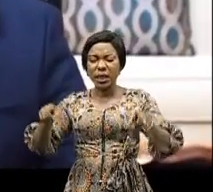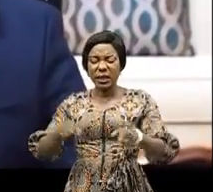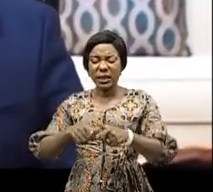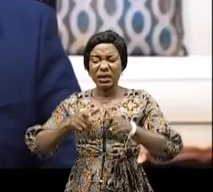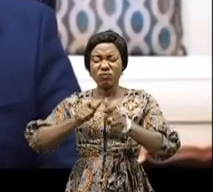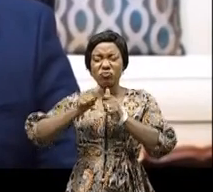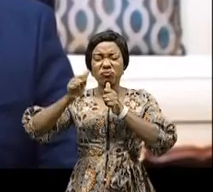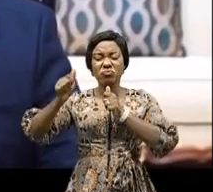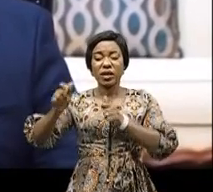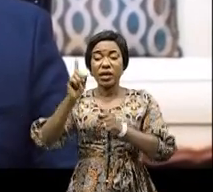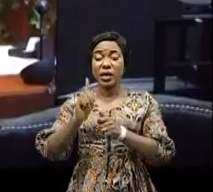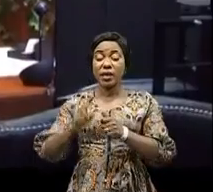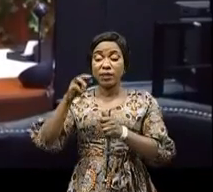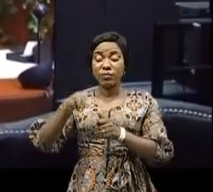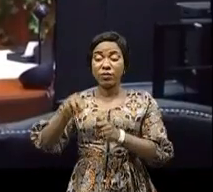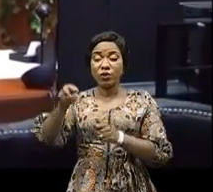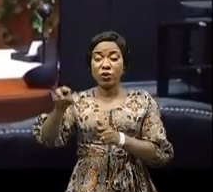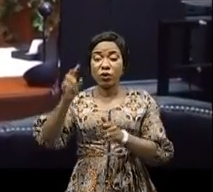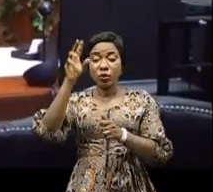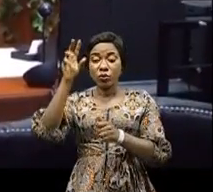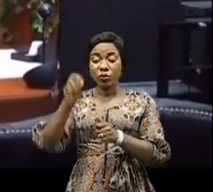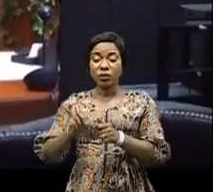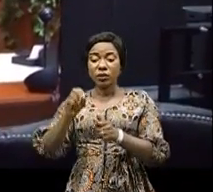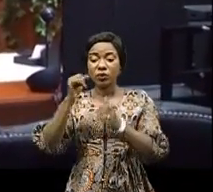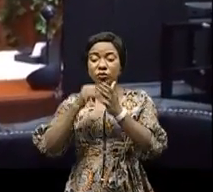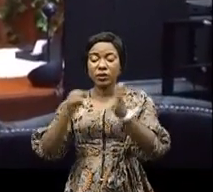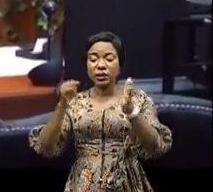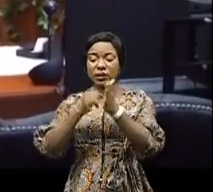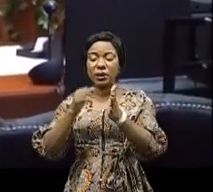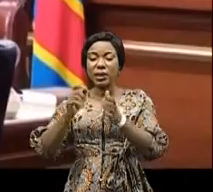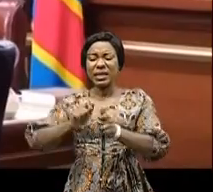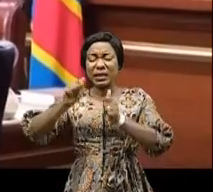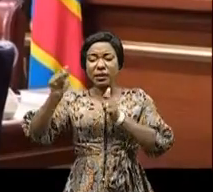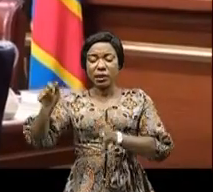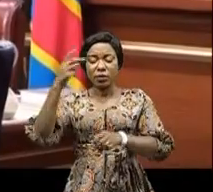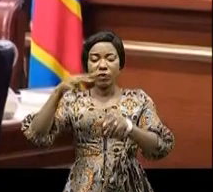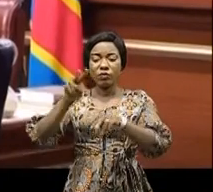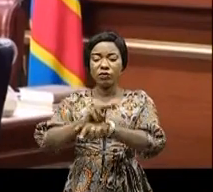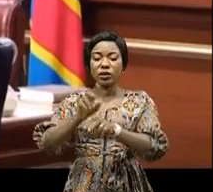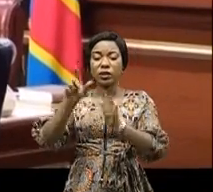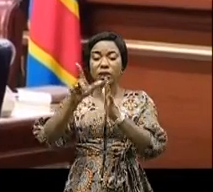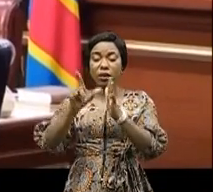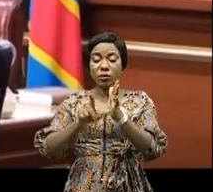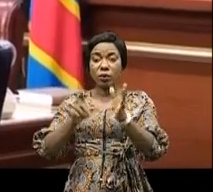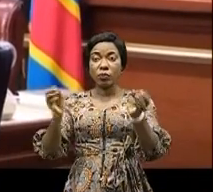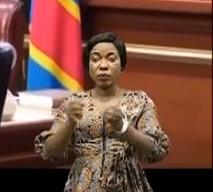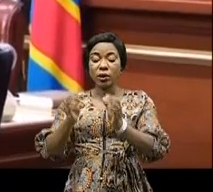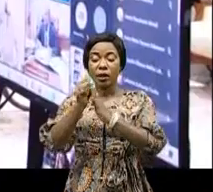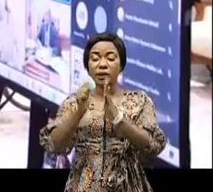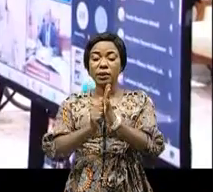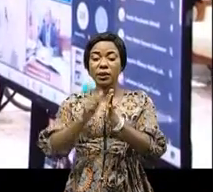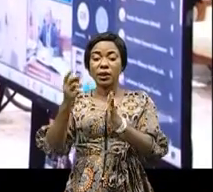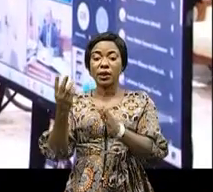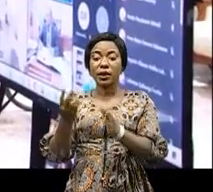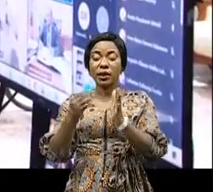totale de 1.376.375 hectares en violation de la loi, car la linéa 4 de l